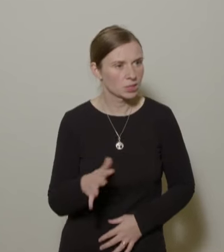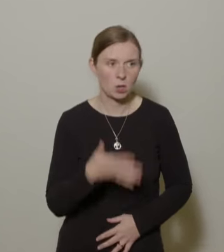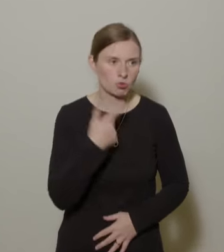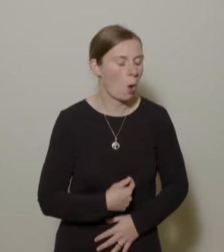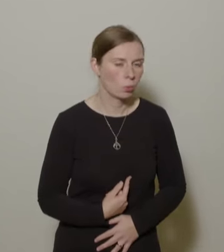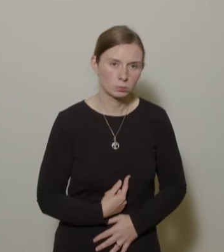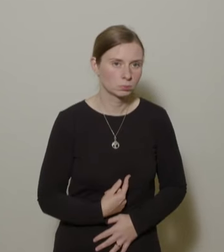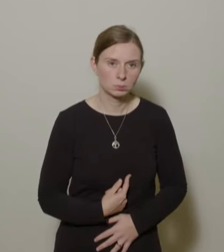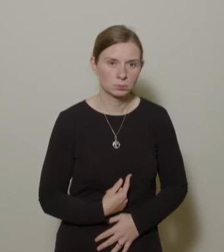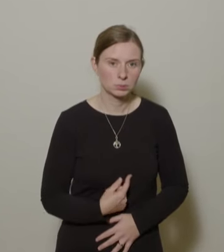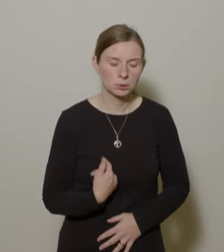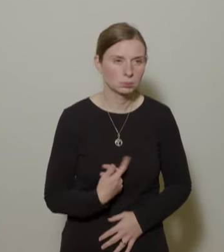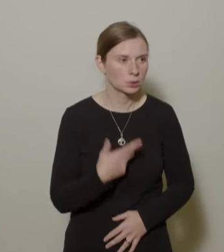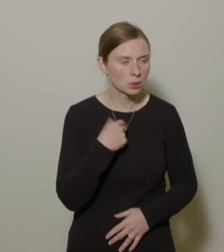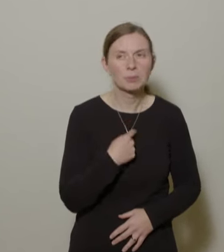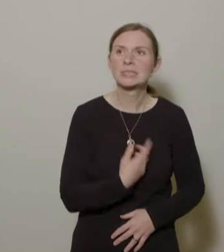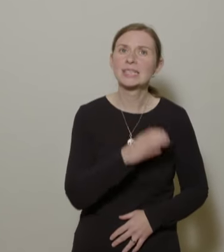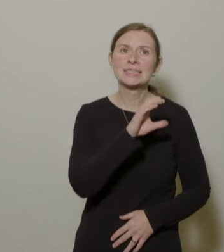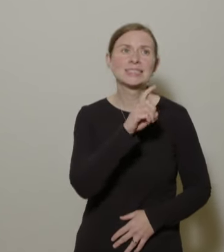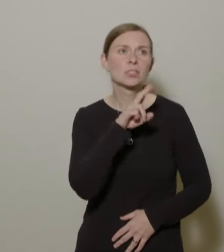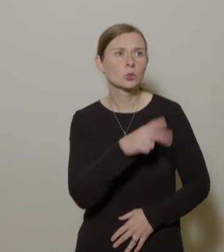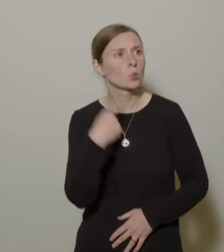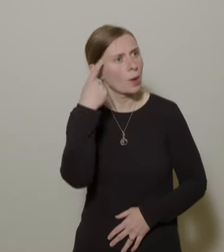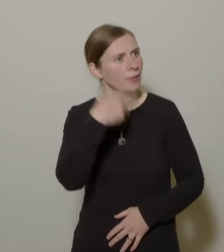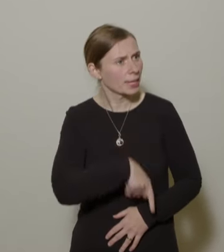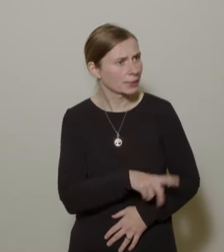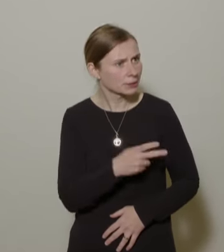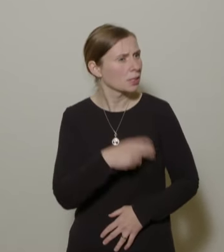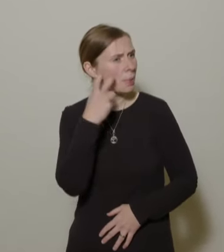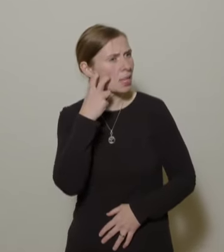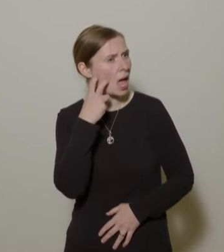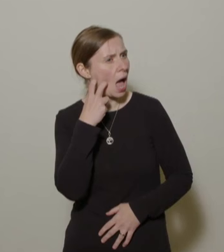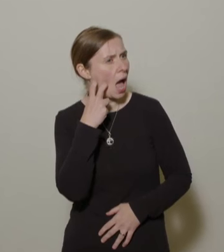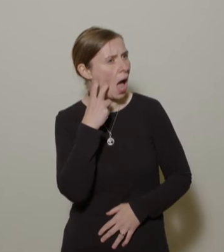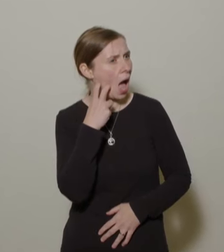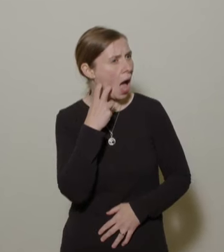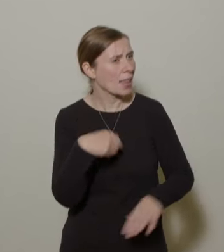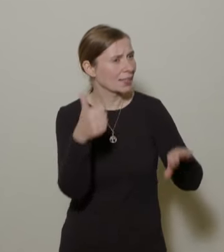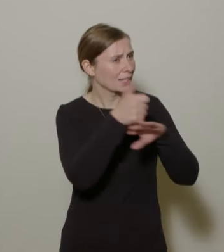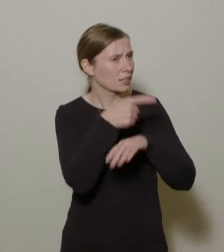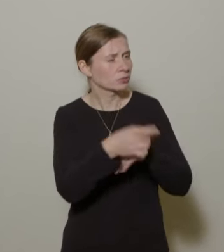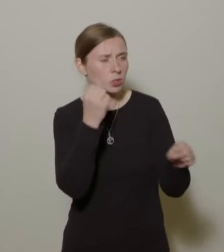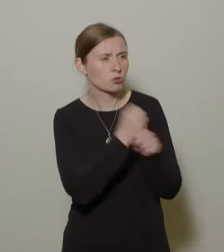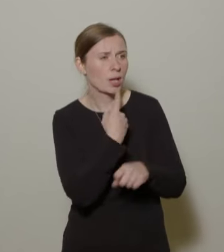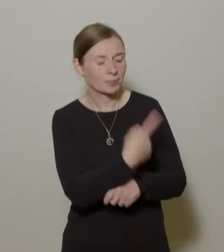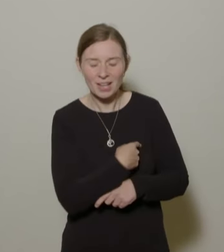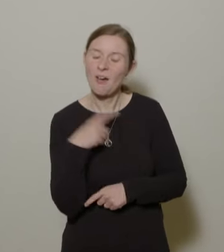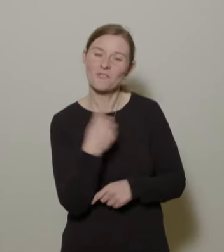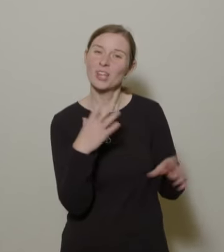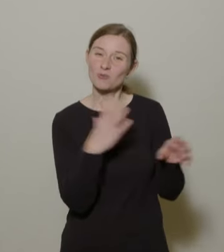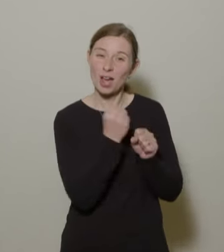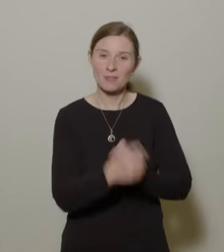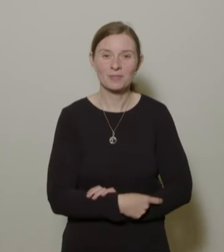Wortmeldungen. Wenn ich an die CDU denke, dann denke ich eigentlich an Ihre Altkanzlerin, die immer gesagt hat, wir schaffen das.